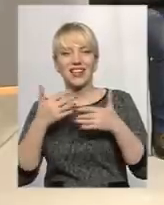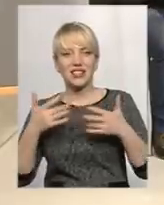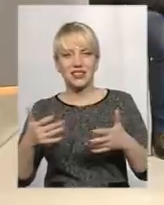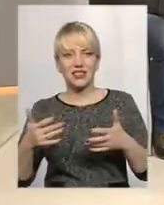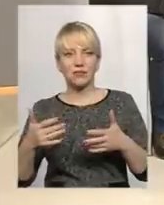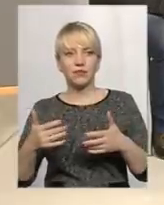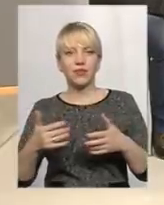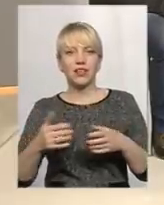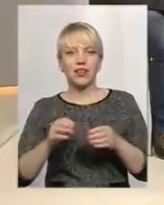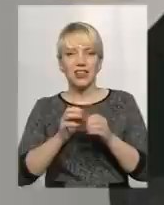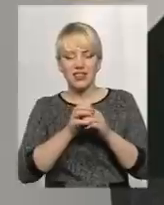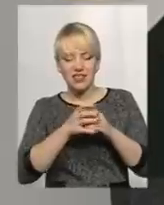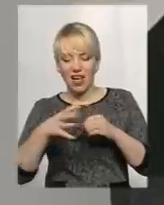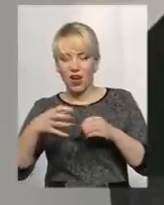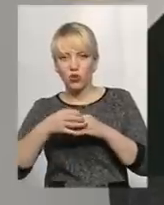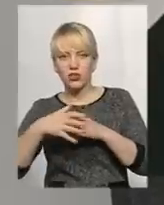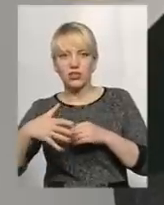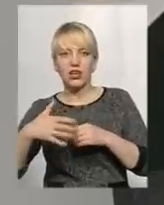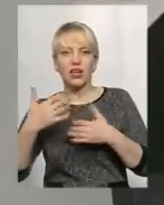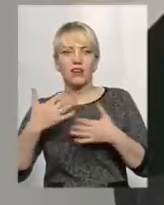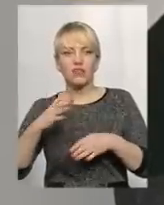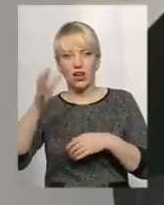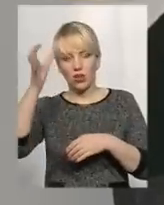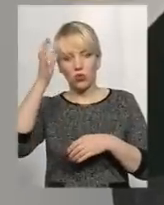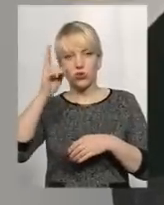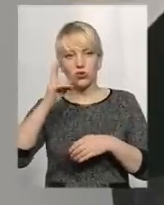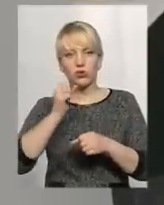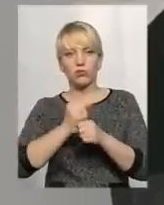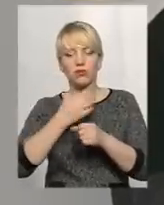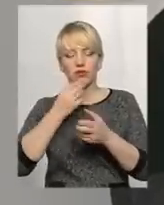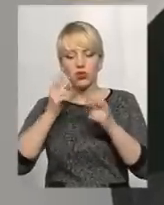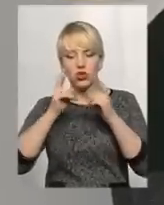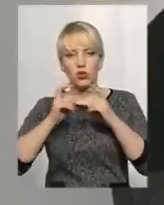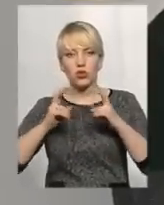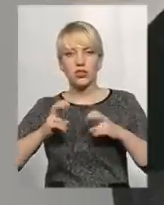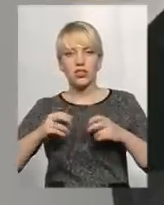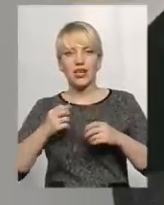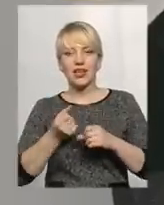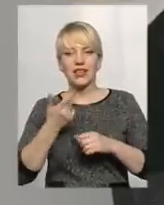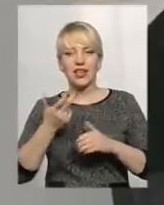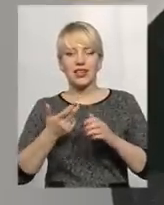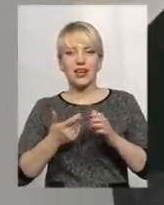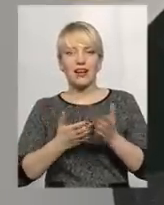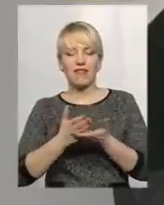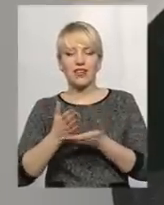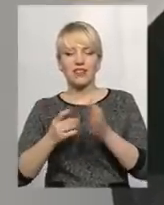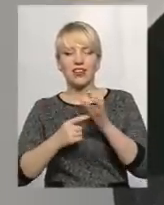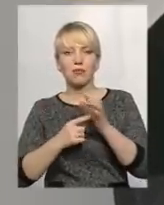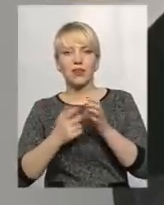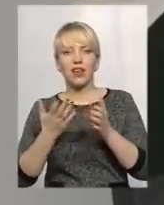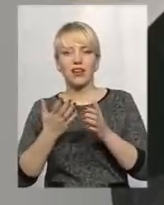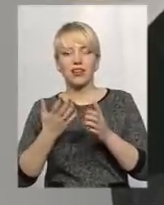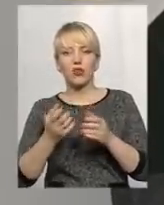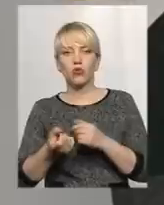нарости і так далі. Вже науковці, які зробили своє дослідження, декілька видів грибків, які утворилися внаслідок